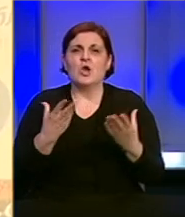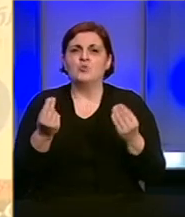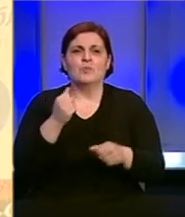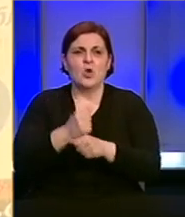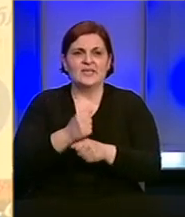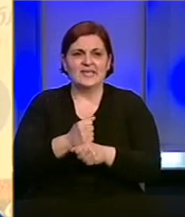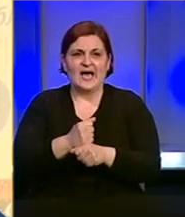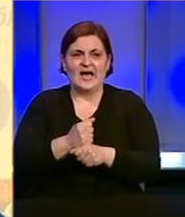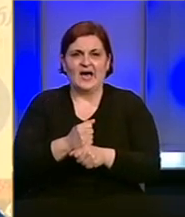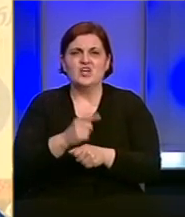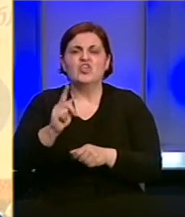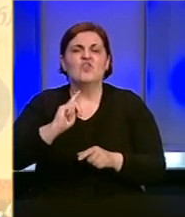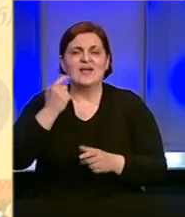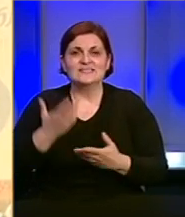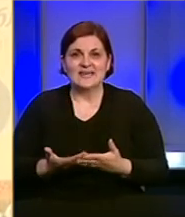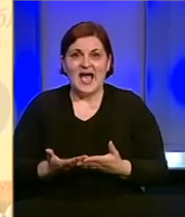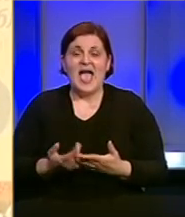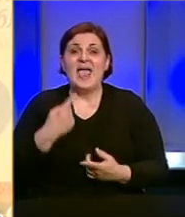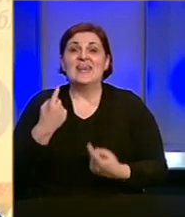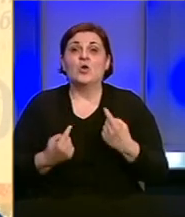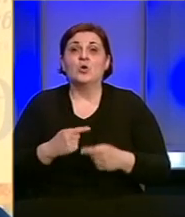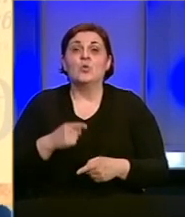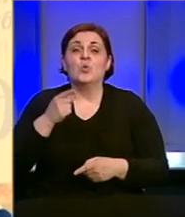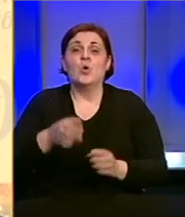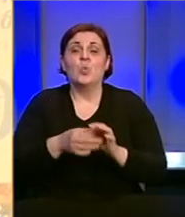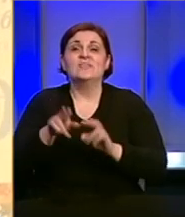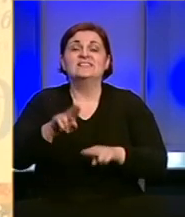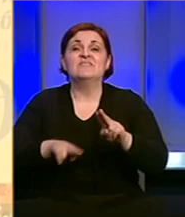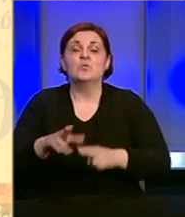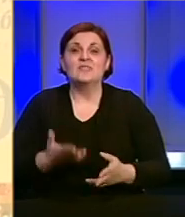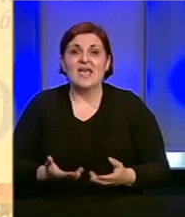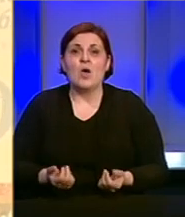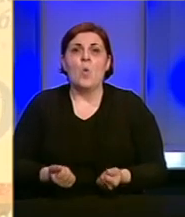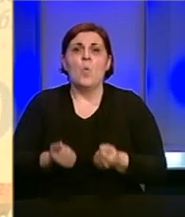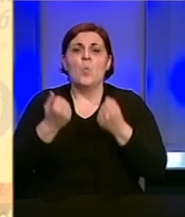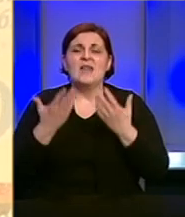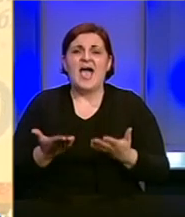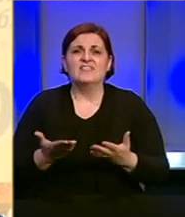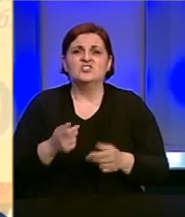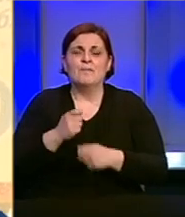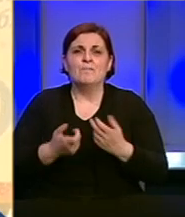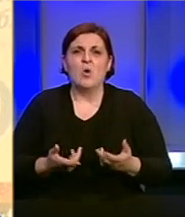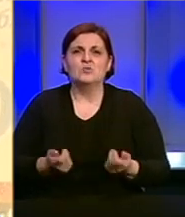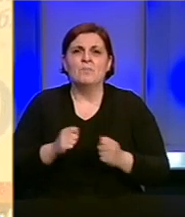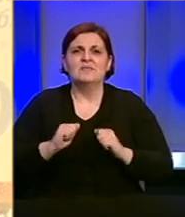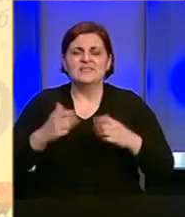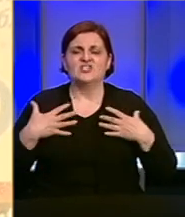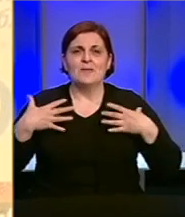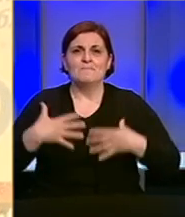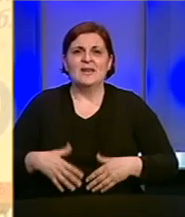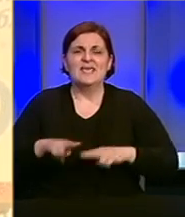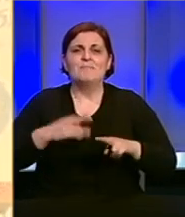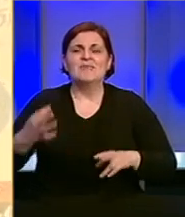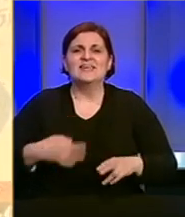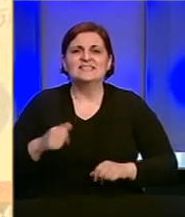rade, što je njihova sramota, nego kao nekog ulazi u intenzivnu njegu, najčeža odelenja, oblači zaštini prsluk, i ja, i ministar